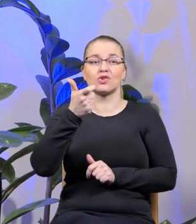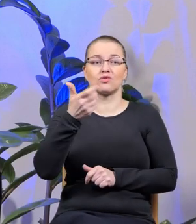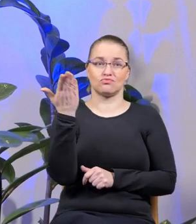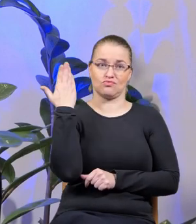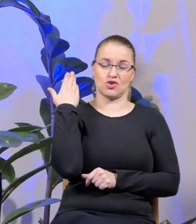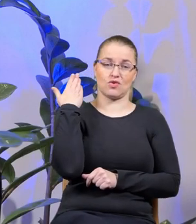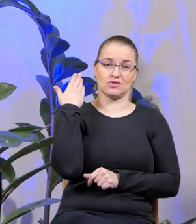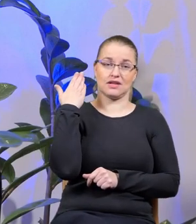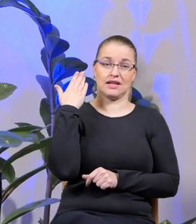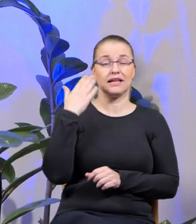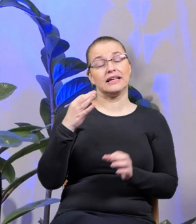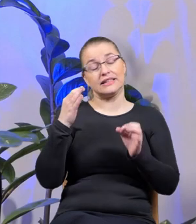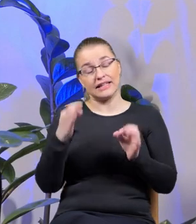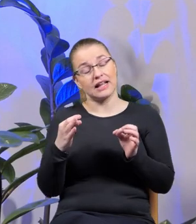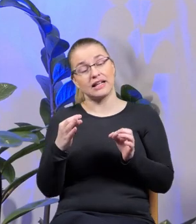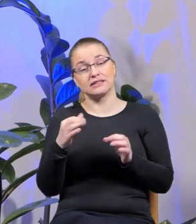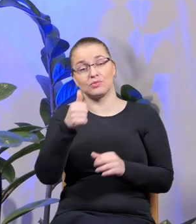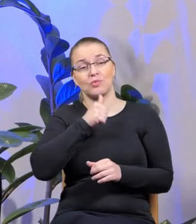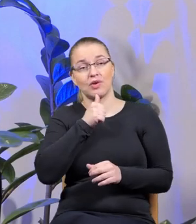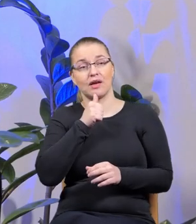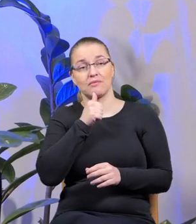żeby zastosować te same chwyty dziś?